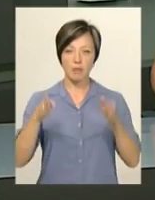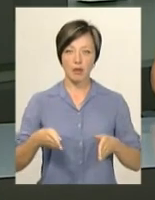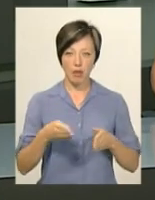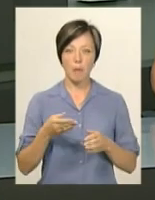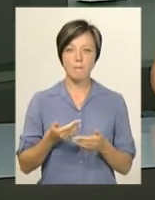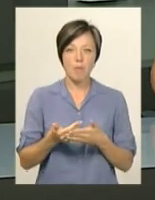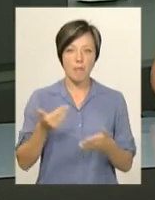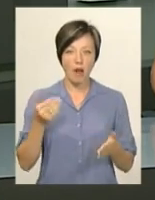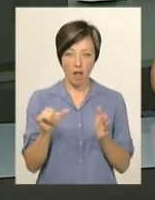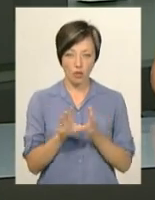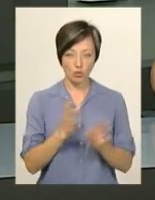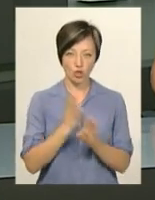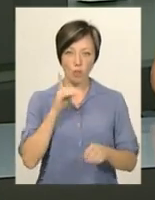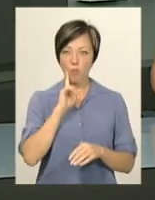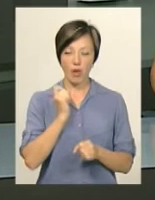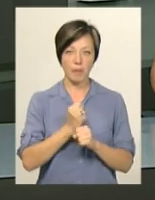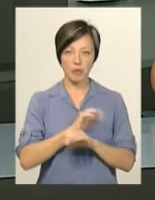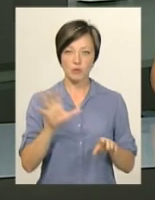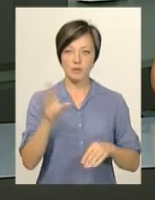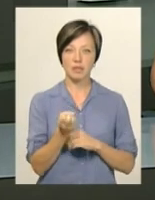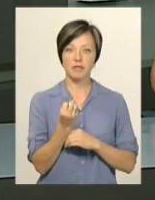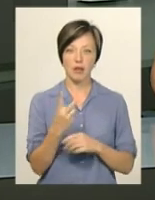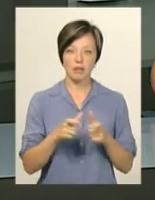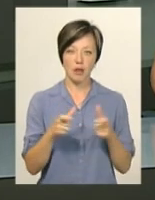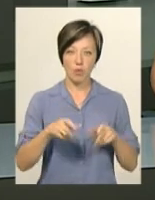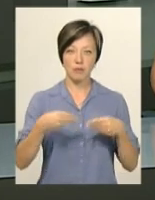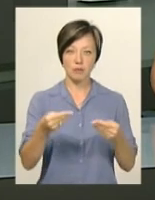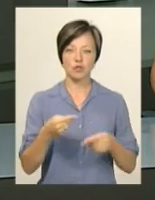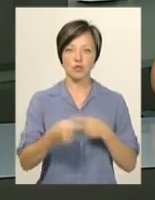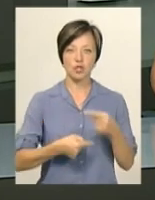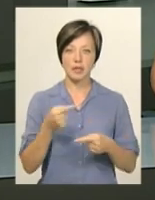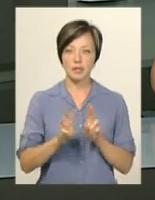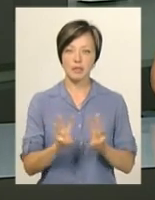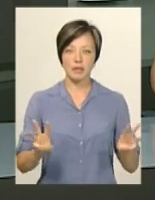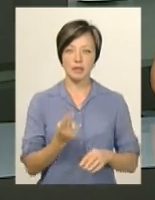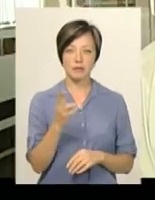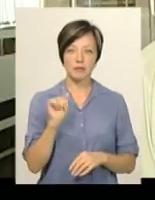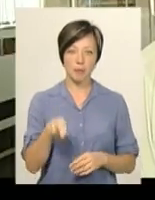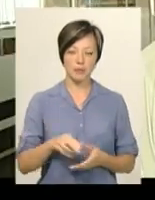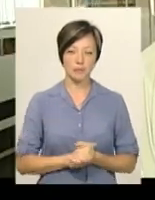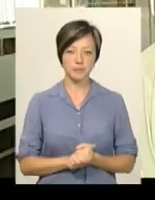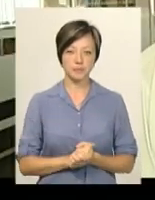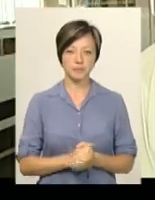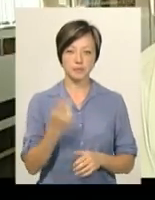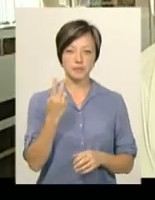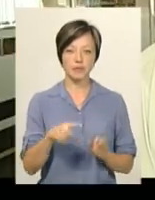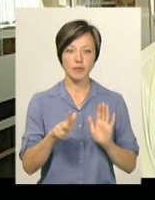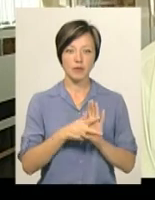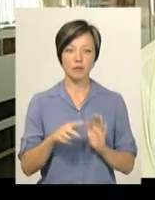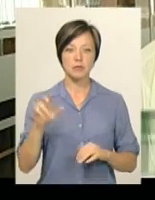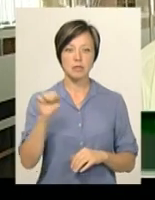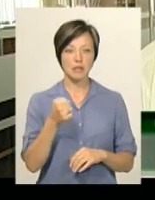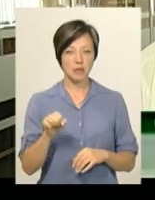черги у закладі. Поки він не працює, усі 12 талонів видаються через сайт ЦНАПу. З 28 серпня